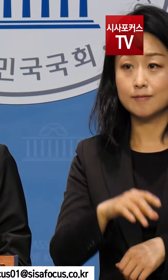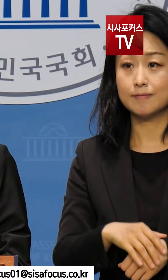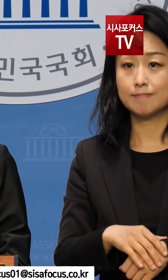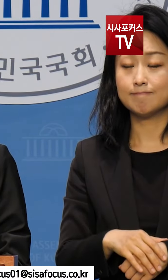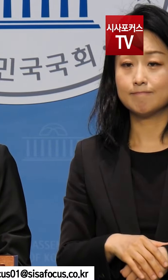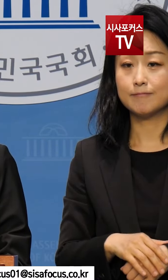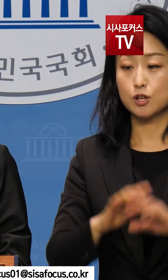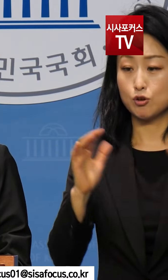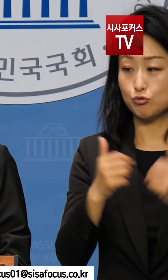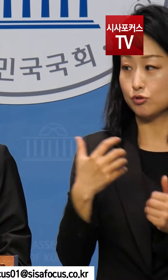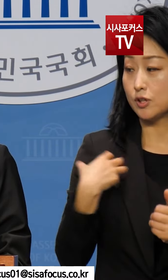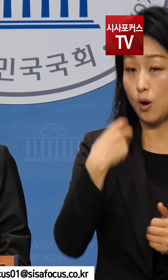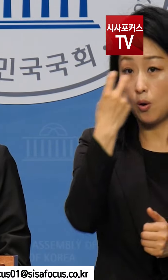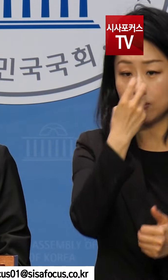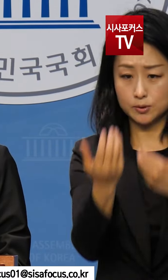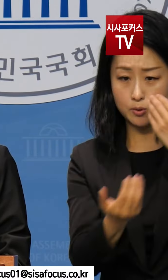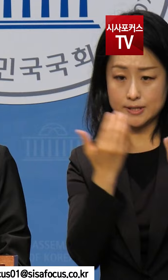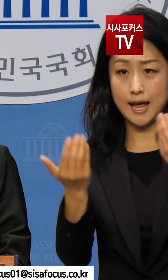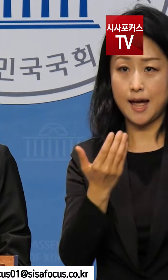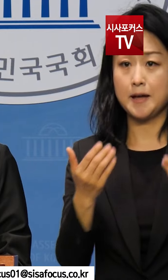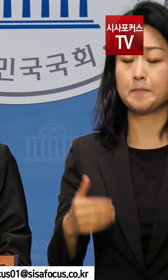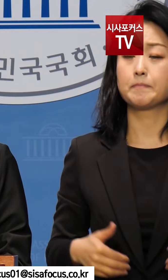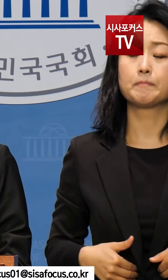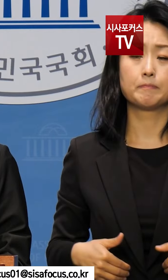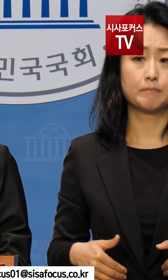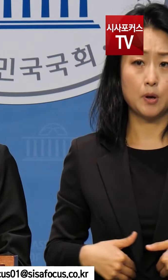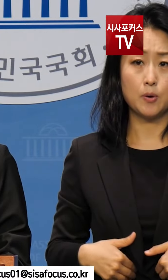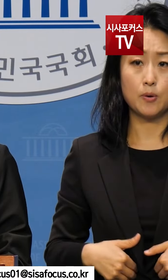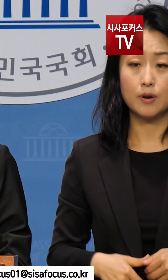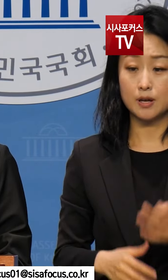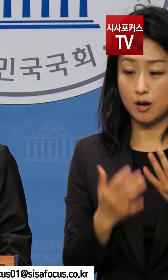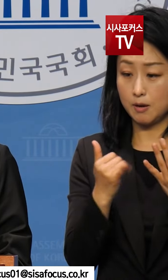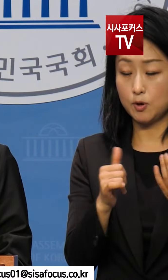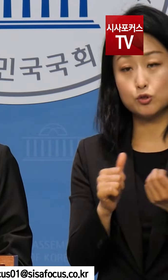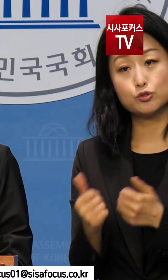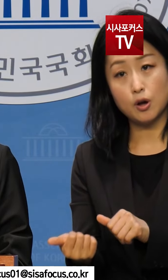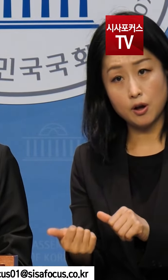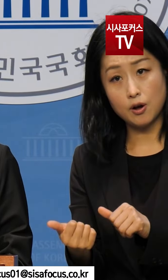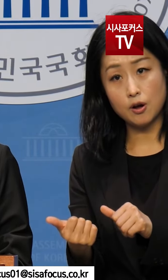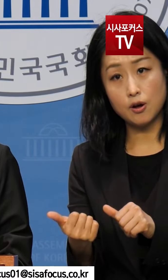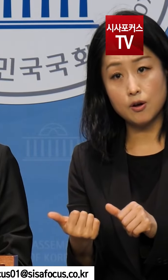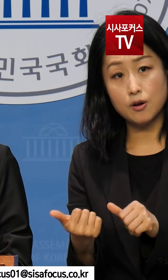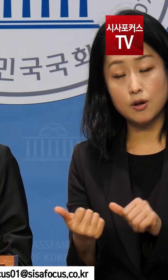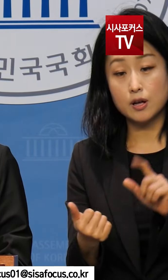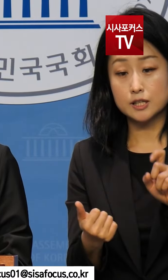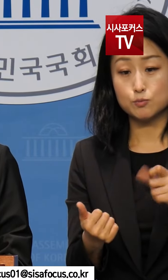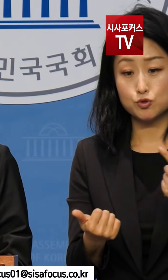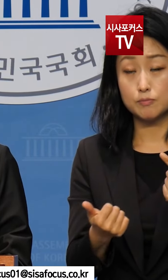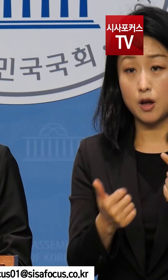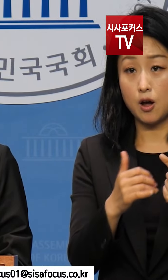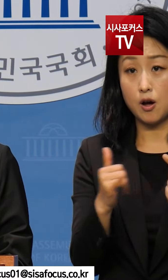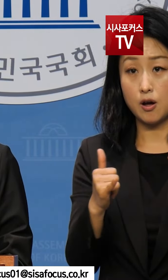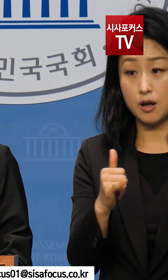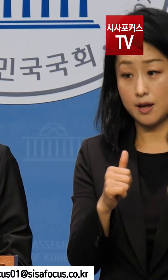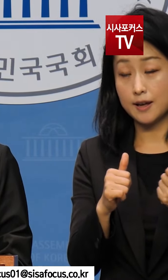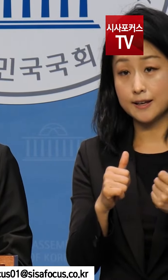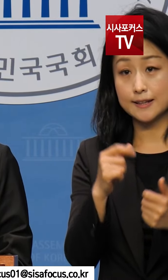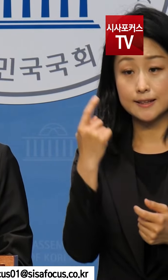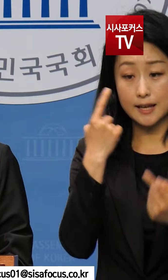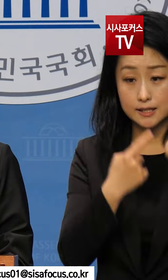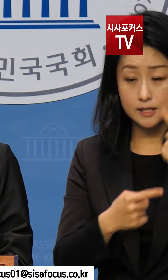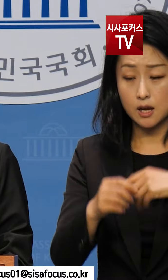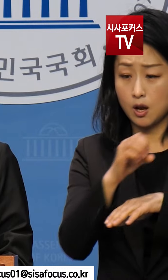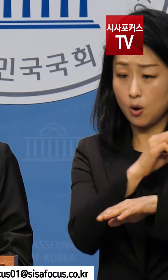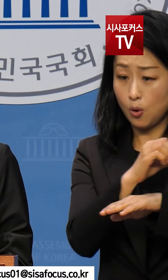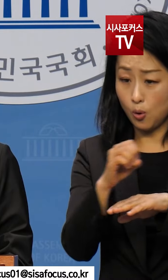국정조사를 실시해야 합니다. 14명이 숨지고 16명이 다친 오송, 지하도